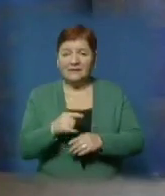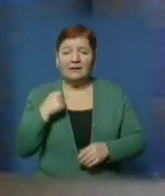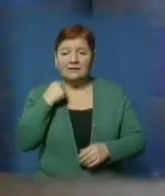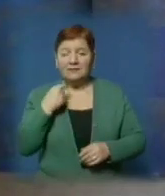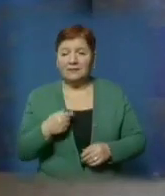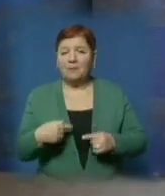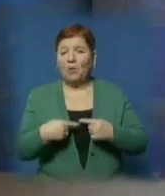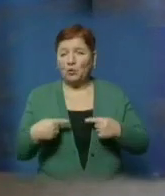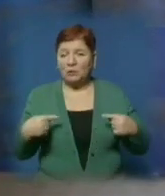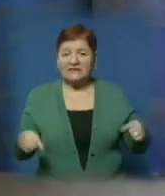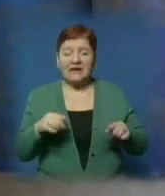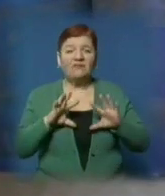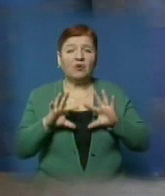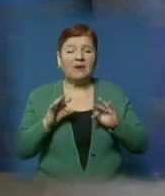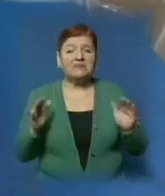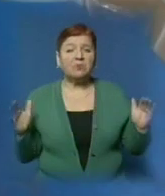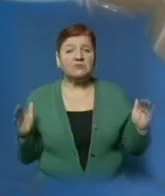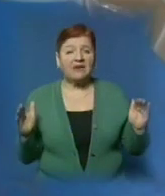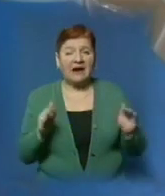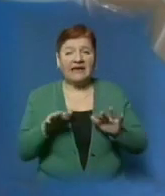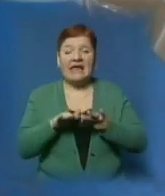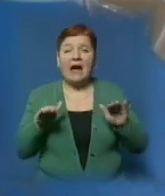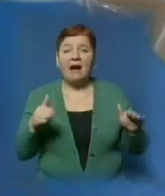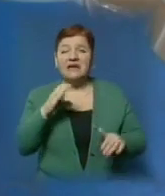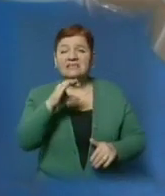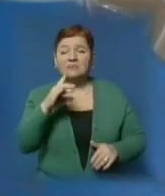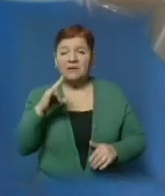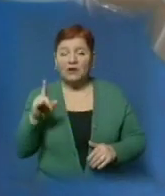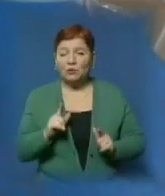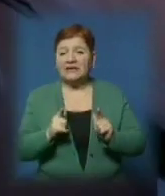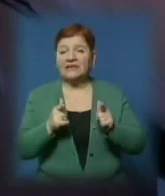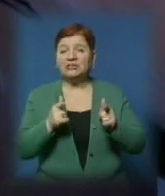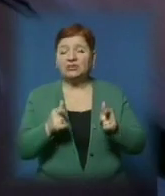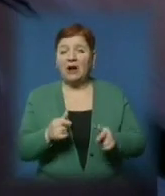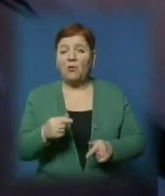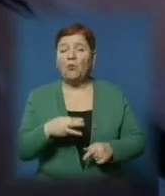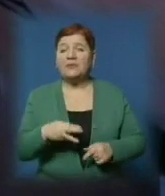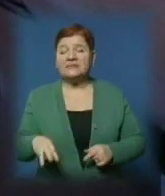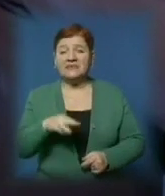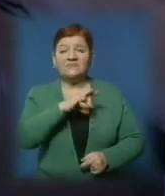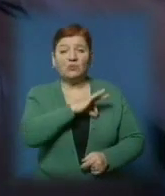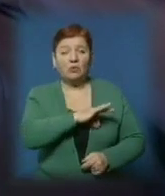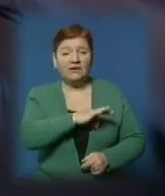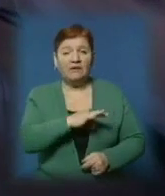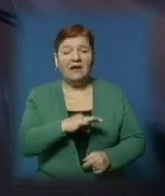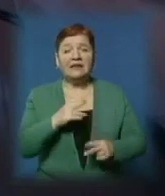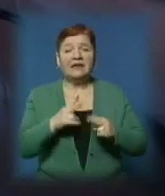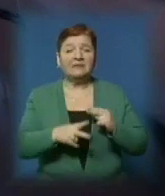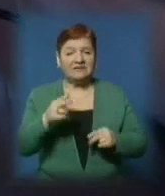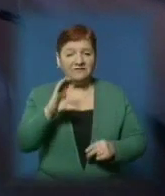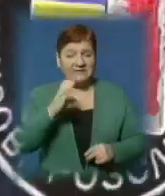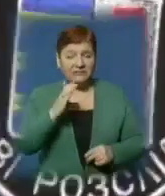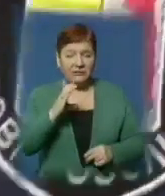продукції. Інформація про зберігання спирту з метою збуту надійшла в управління Міндоходів наприкінці січня. Наразі